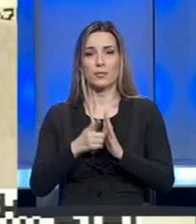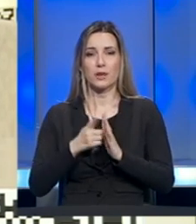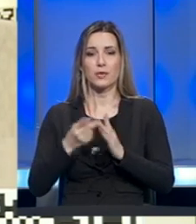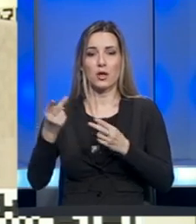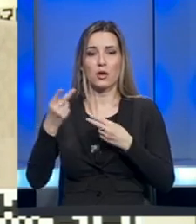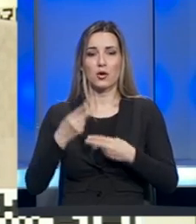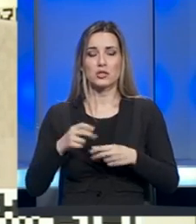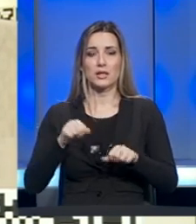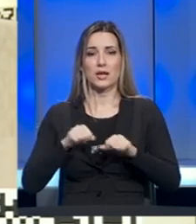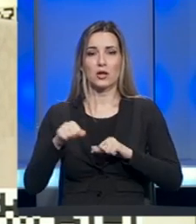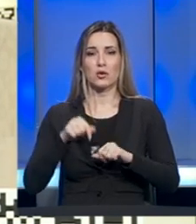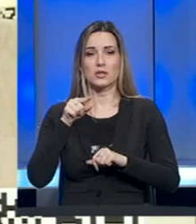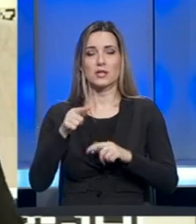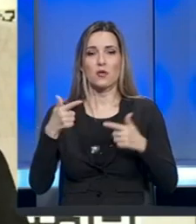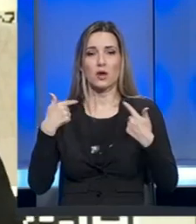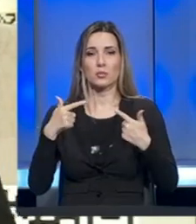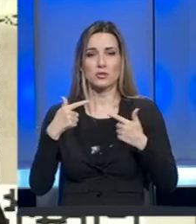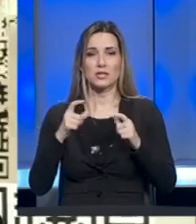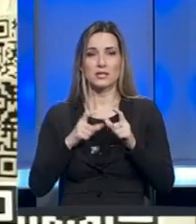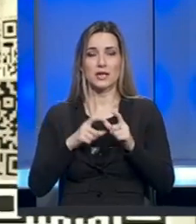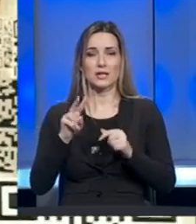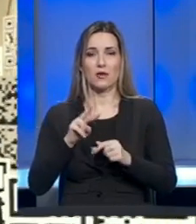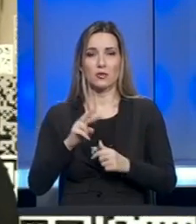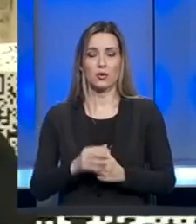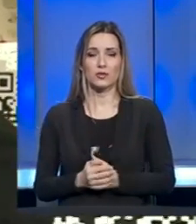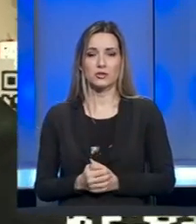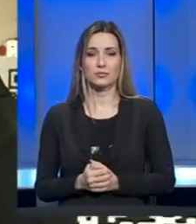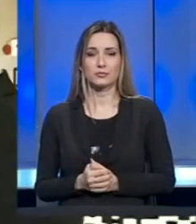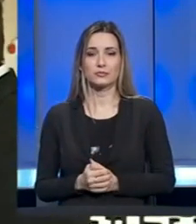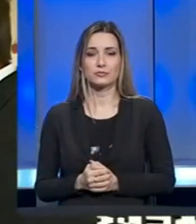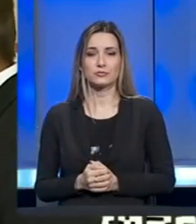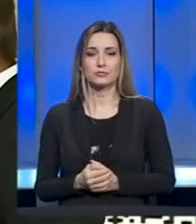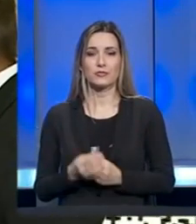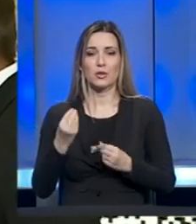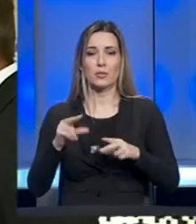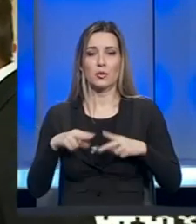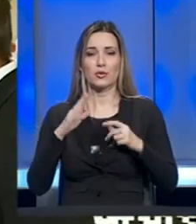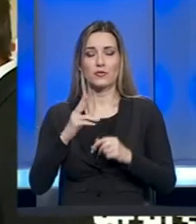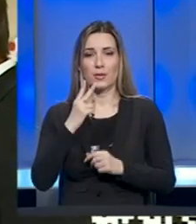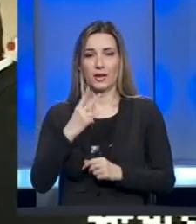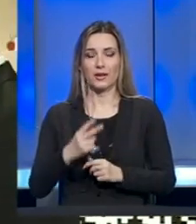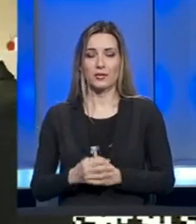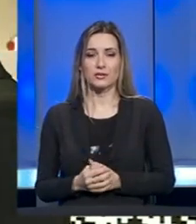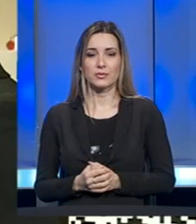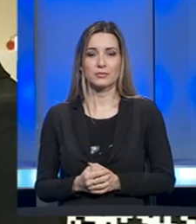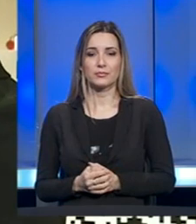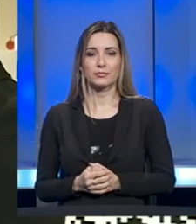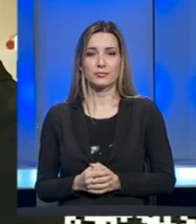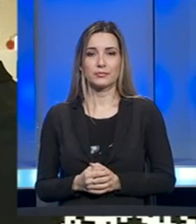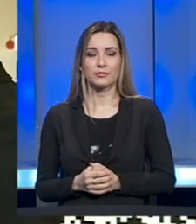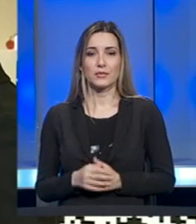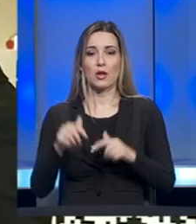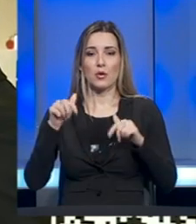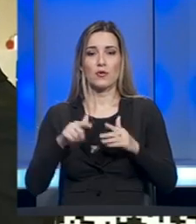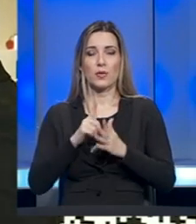Gošće jutro za sve, direktorica ovog muzeja Sarita Vujković, koje želim, dobro jutro. Dobro jutro vama i vašim gledalcima. Evo recite nam u